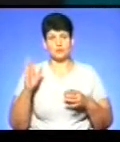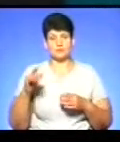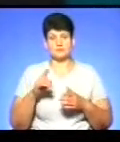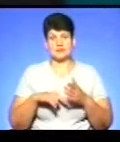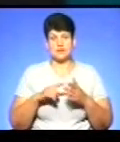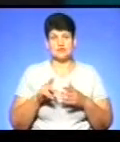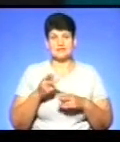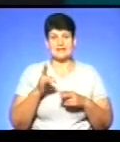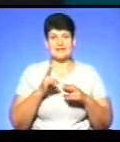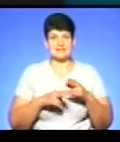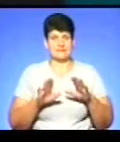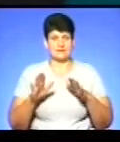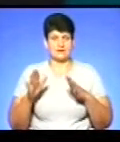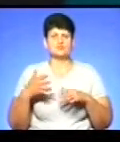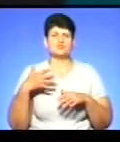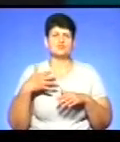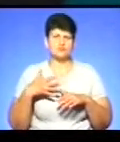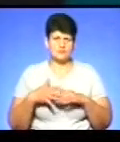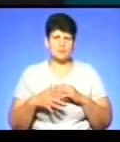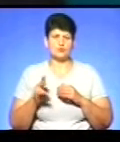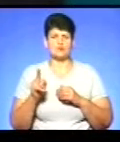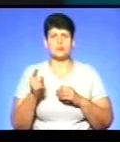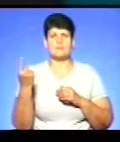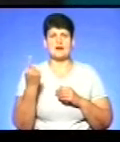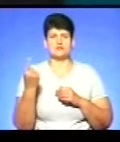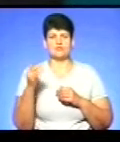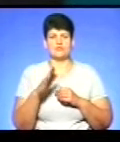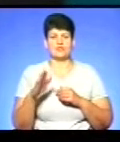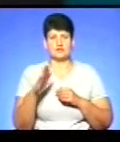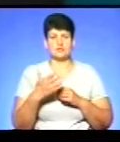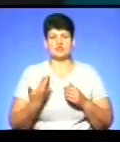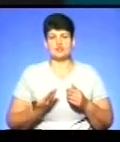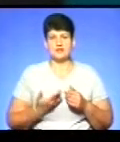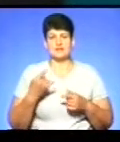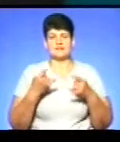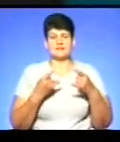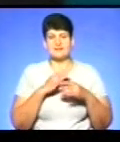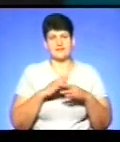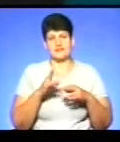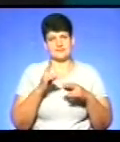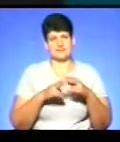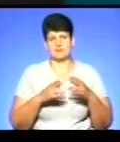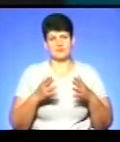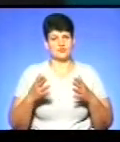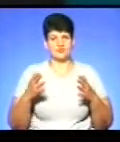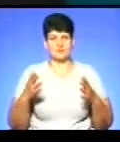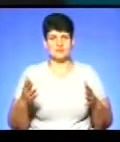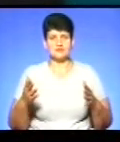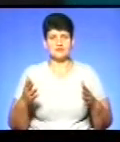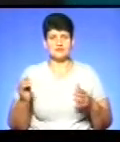це не остаточний варіант. Зрозуміло, що першого вересня і телевізійне життя не закінчується. І все-таки